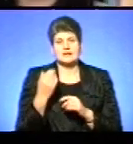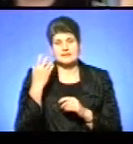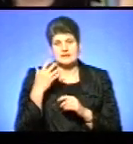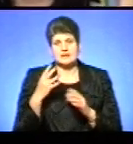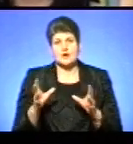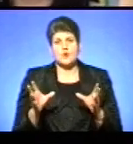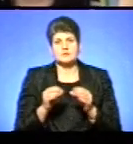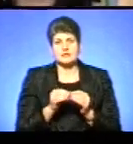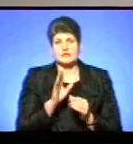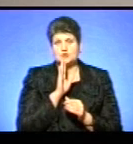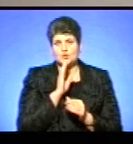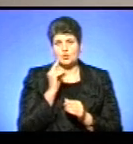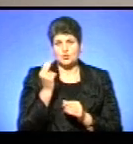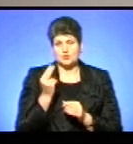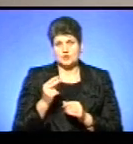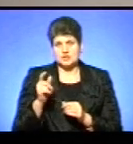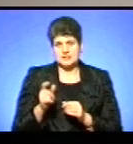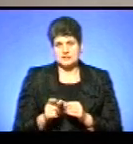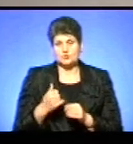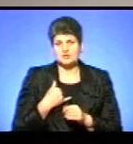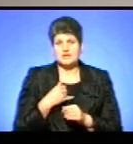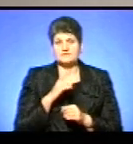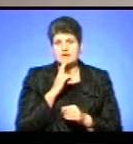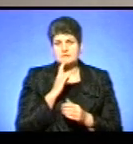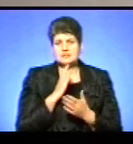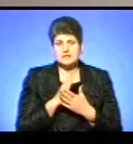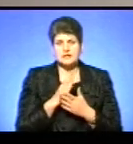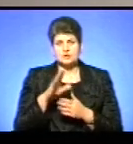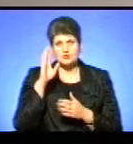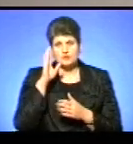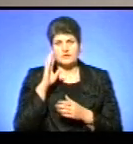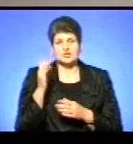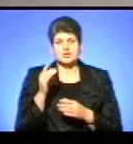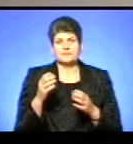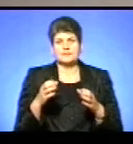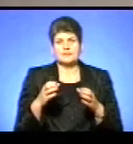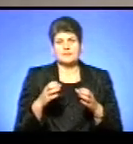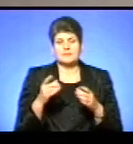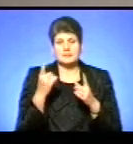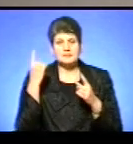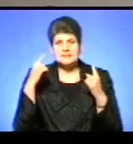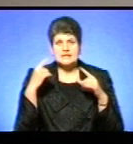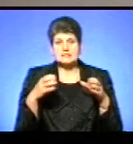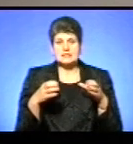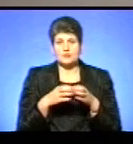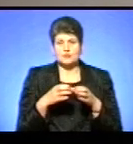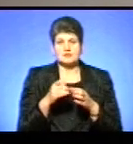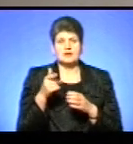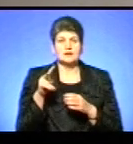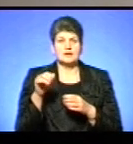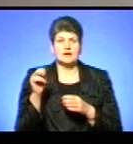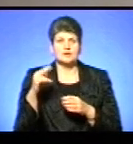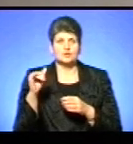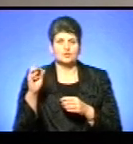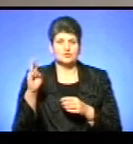-художниць. У нас в Кременці є чоловічий мистецький гурт «Гладущий». Ну і ми так думаємо, що жінки